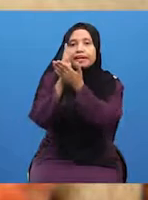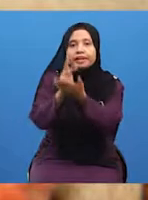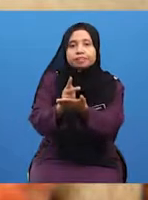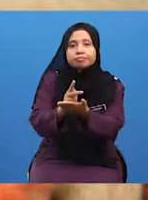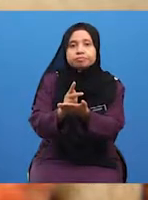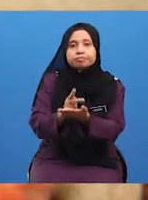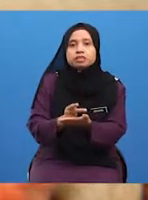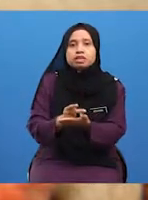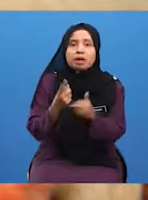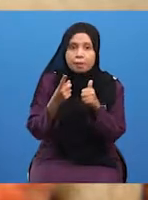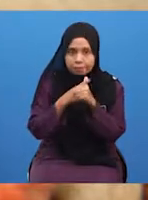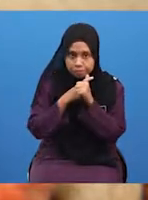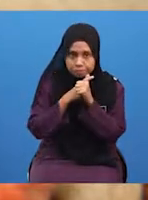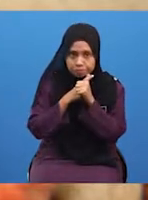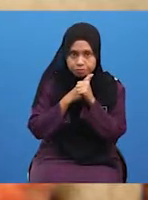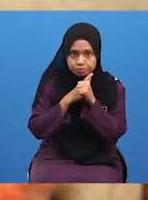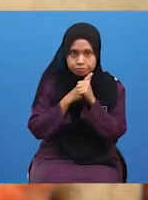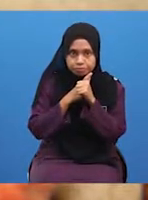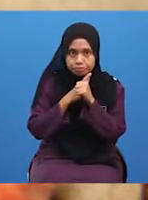Sumbangan yang pertama,